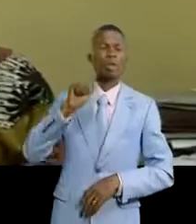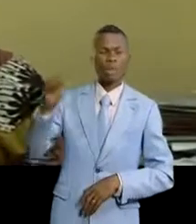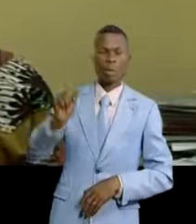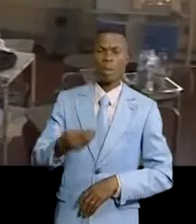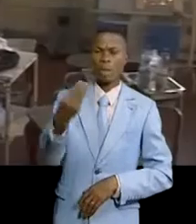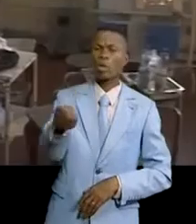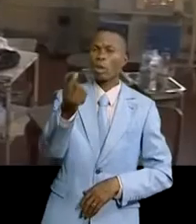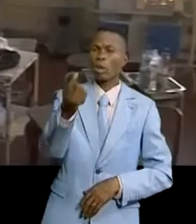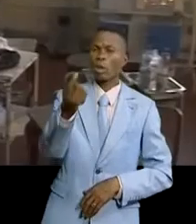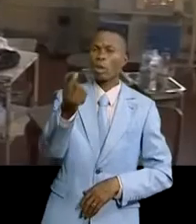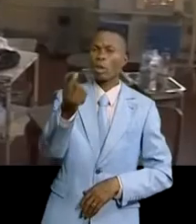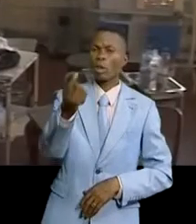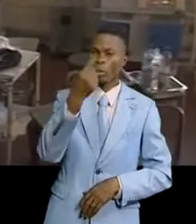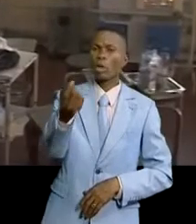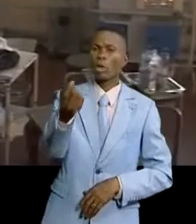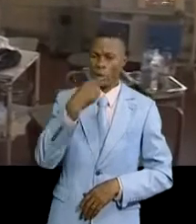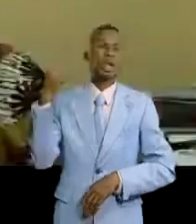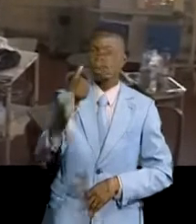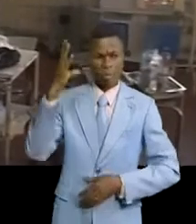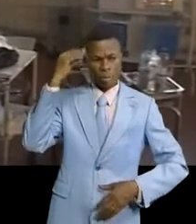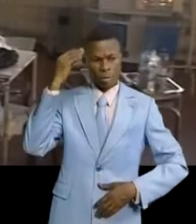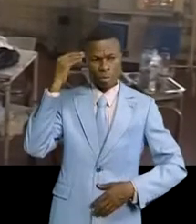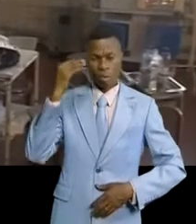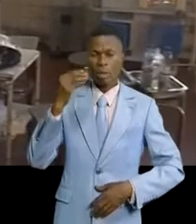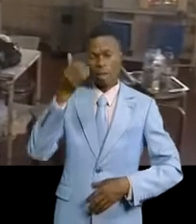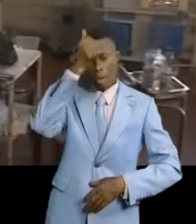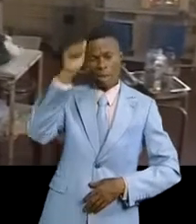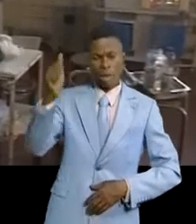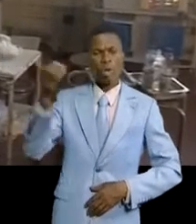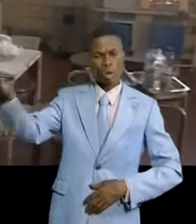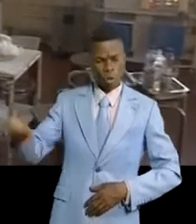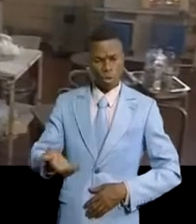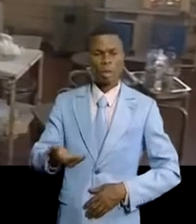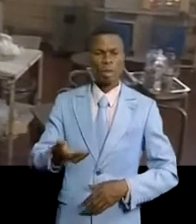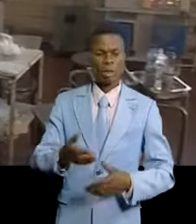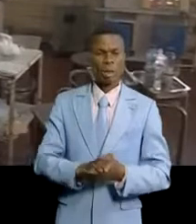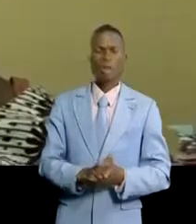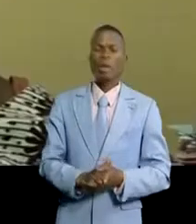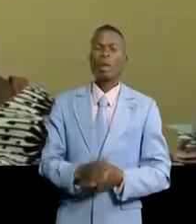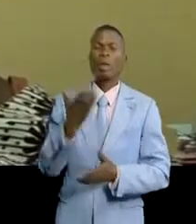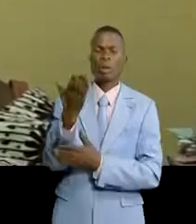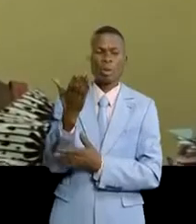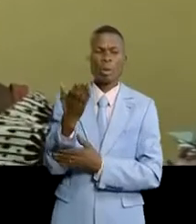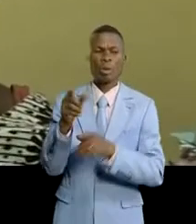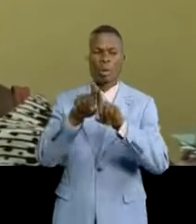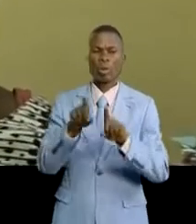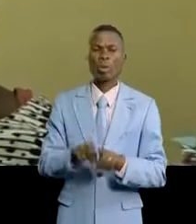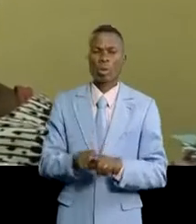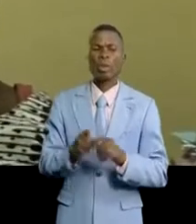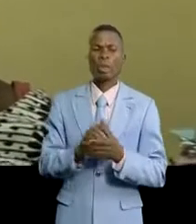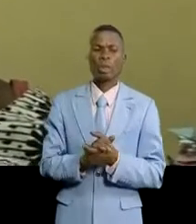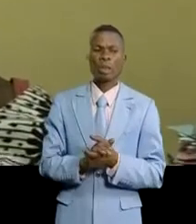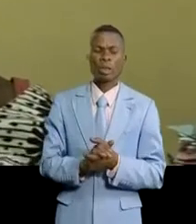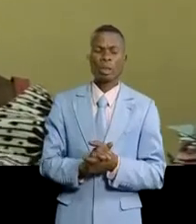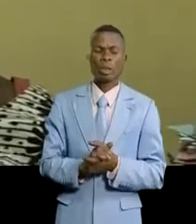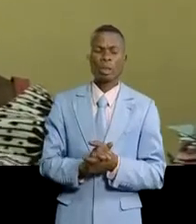donnent des soins aux enfants. Malgré tout, pendant la grève, on les ressort. Je demande à ceux qu'il y ait quand même le